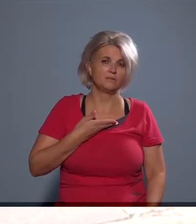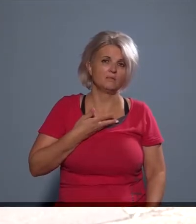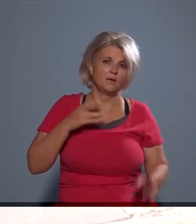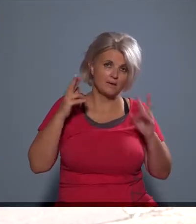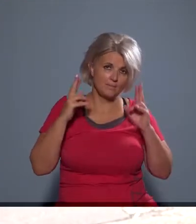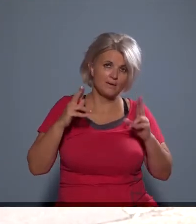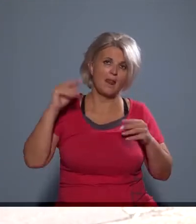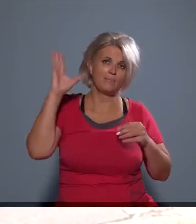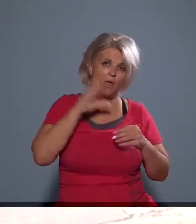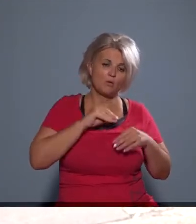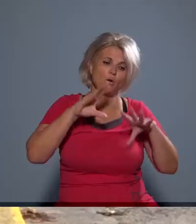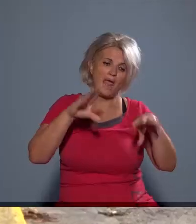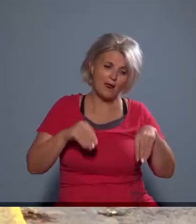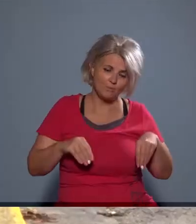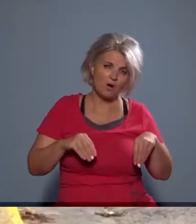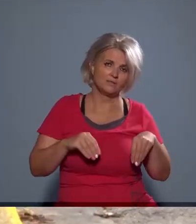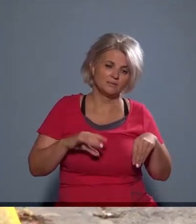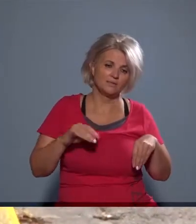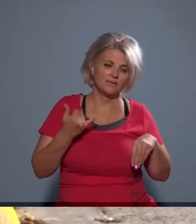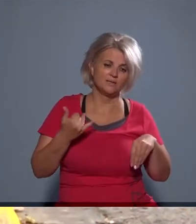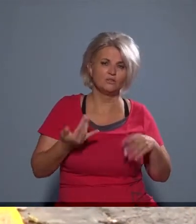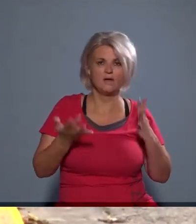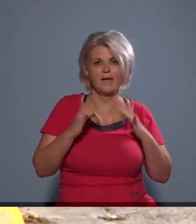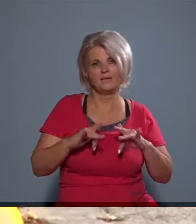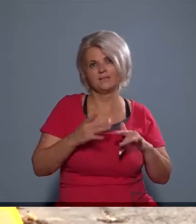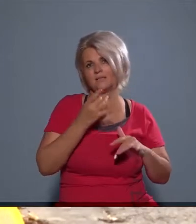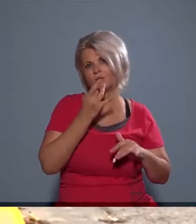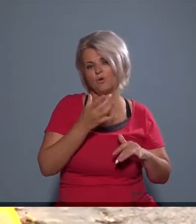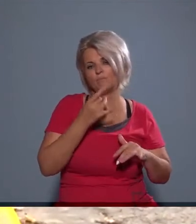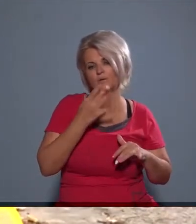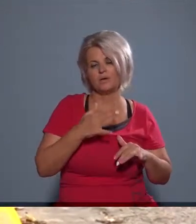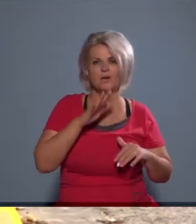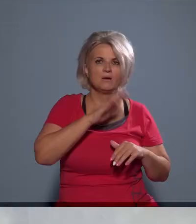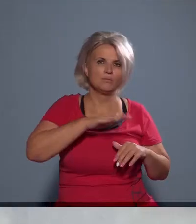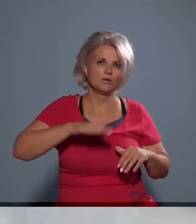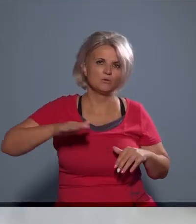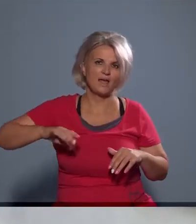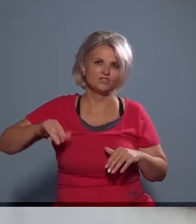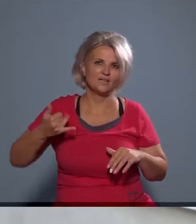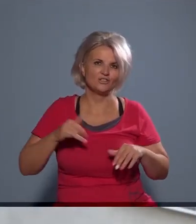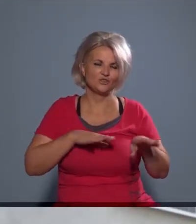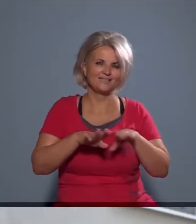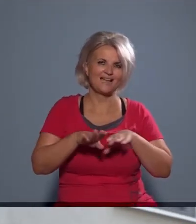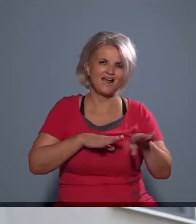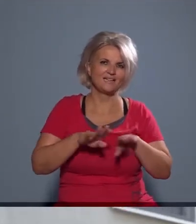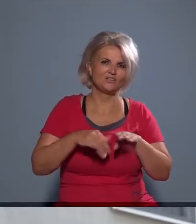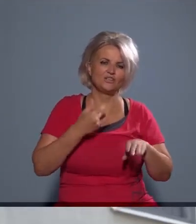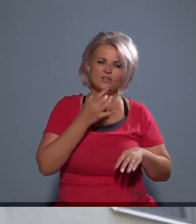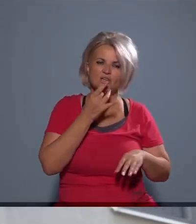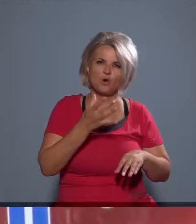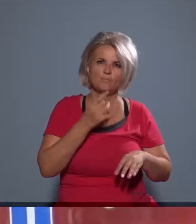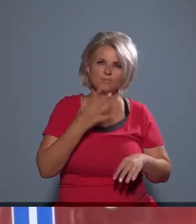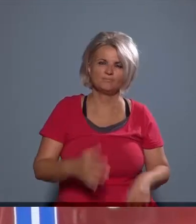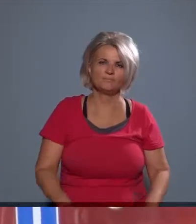elfogadták, tudomásul vették, és konszolidálódott is a helyzet ezáltal. Tehát mind a parkolásra, mind a közlekedésre